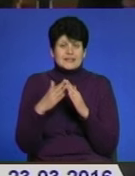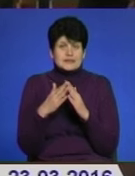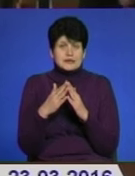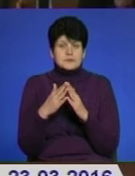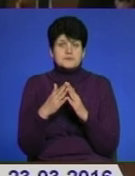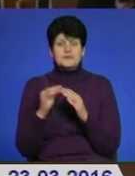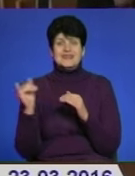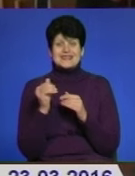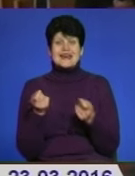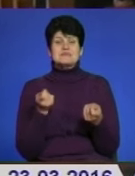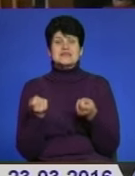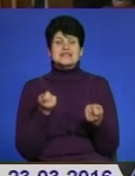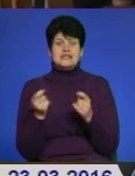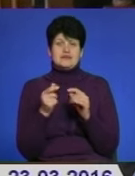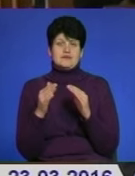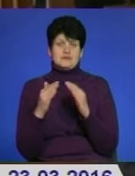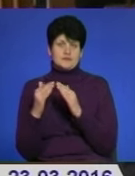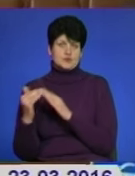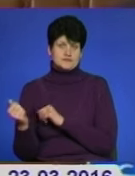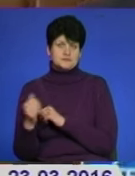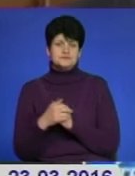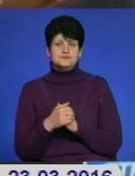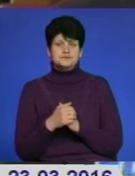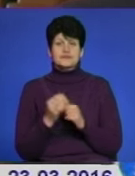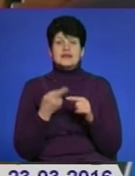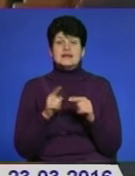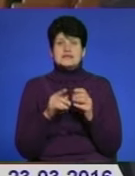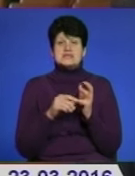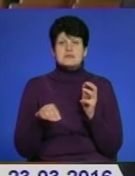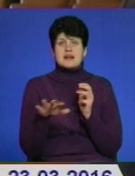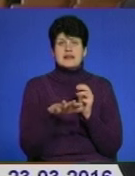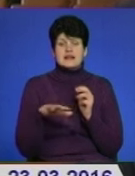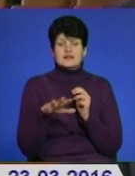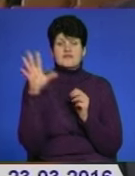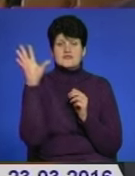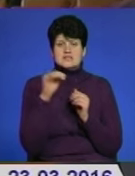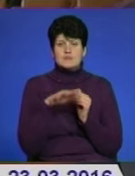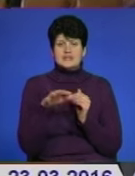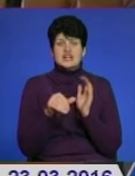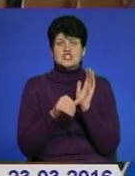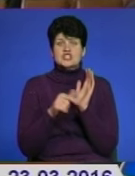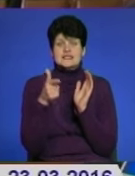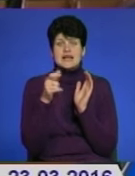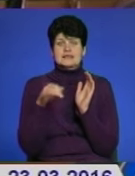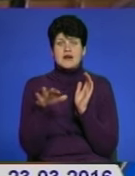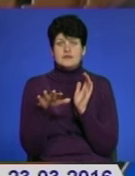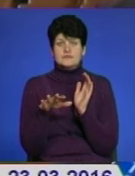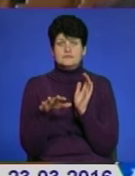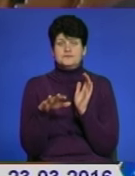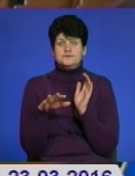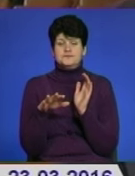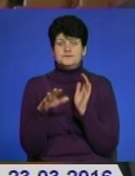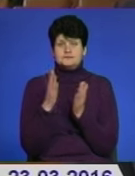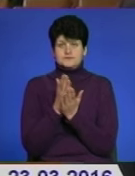адміністративними будинками. Дана земельна ділянка вся по території шість гектарів. Шість гектарів